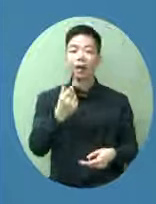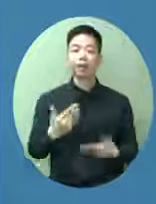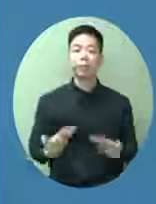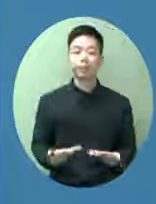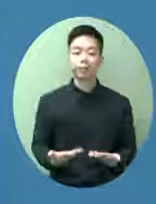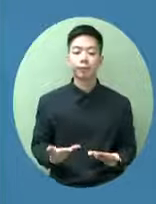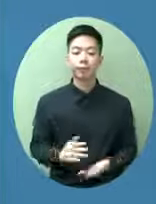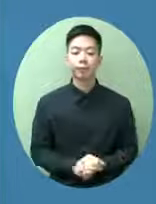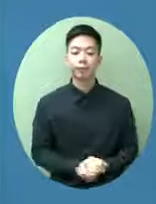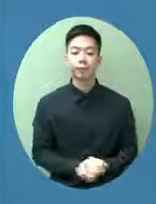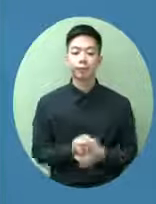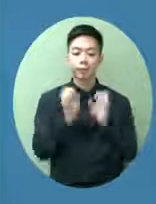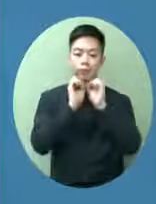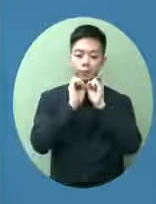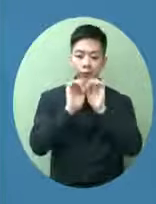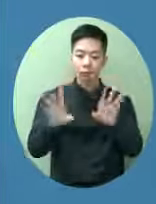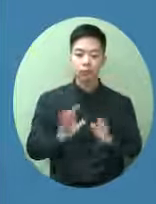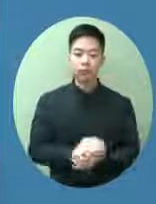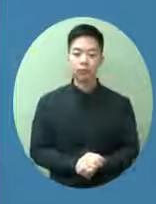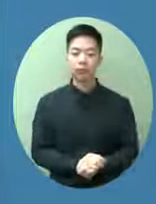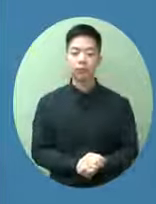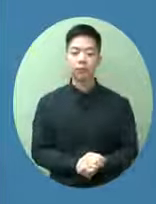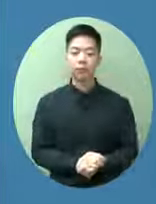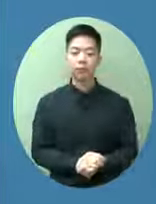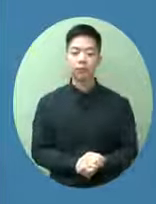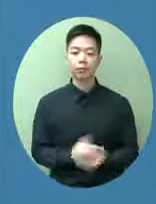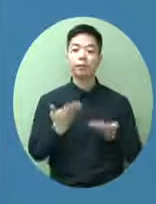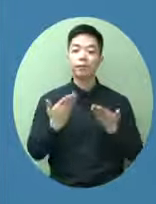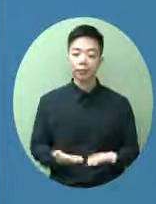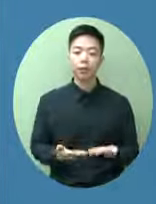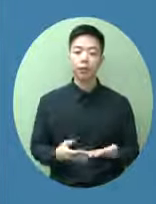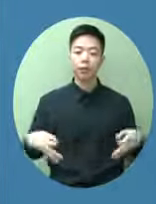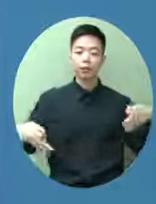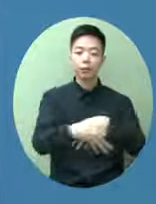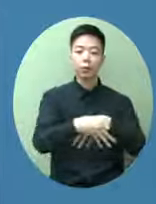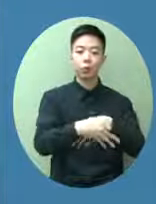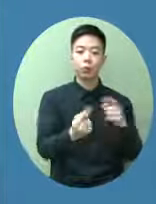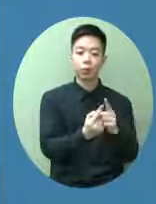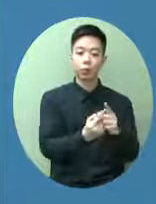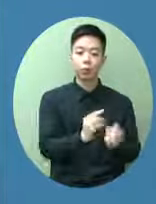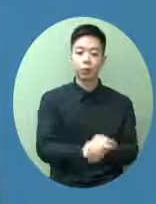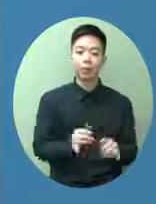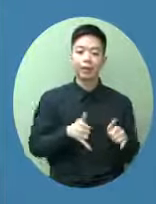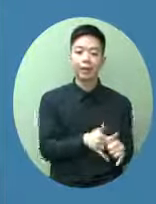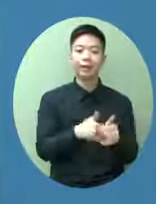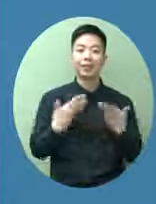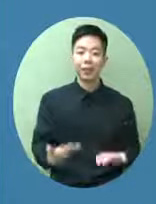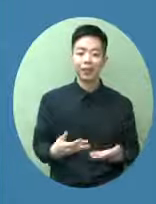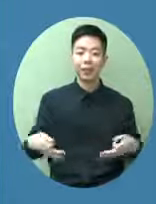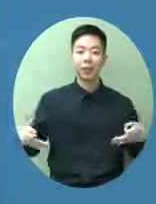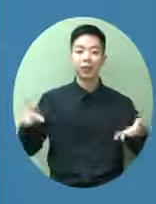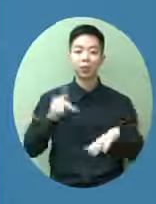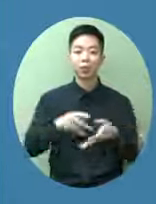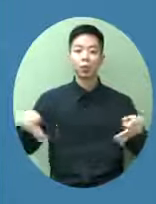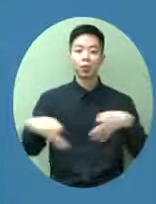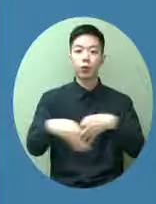公布了就會容許這些現有的租戶按現有的租約條款逐